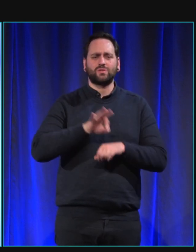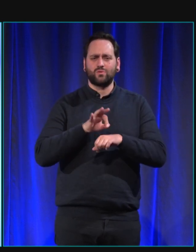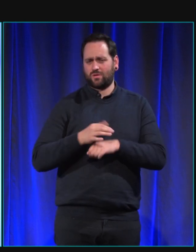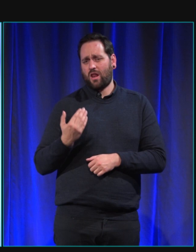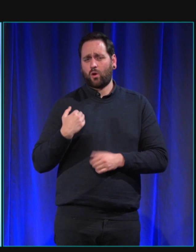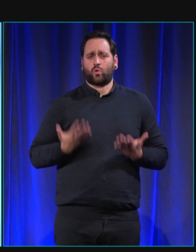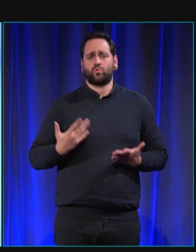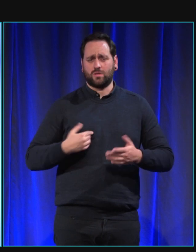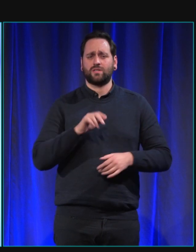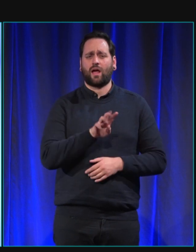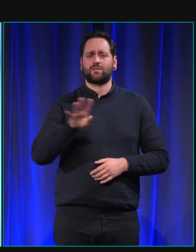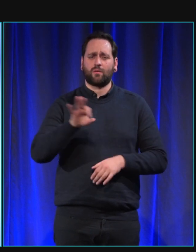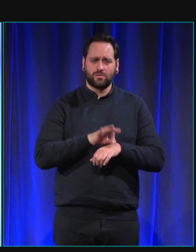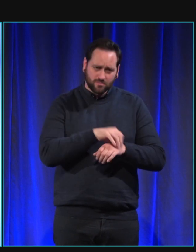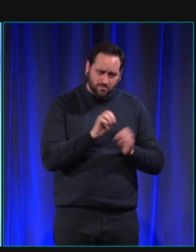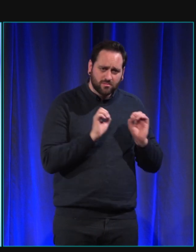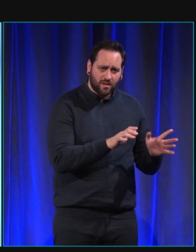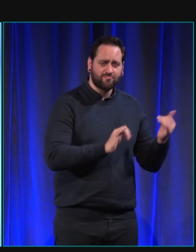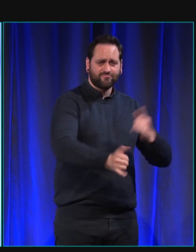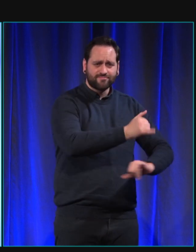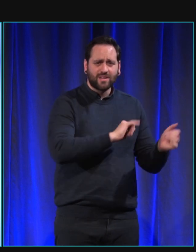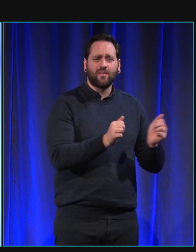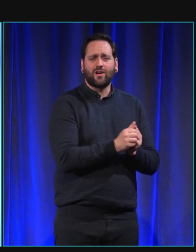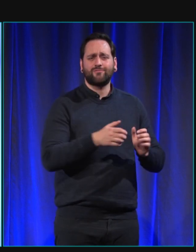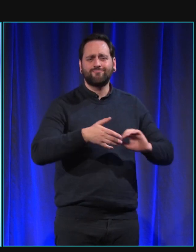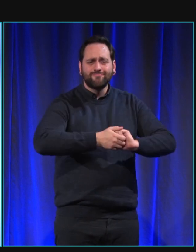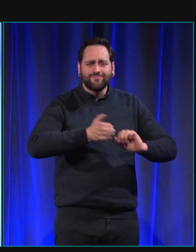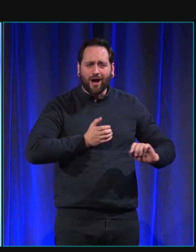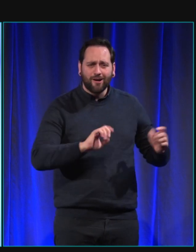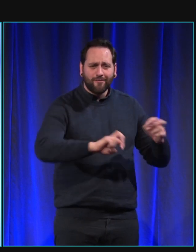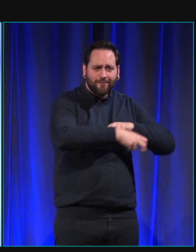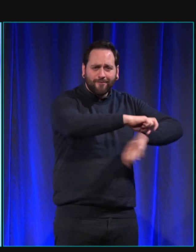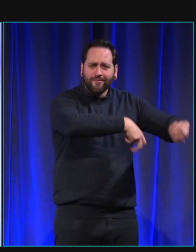lâcher et elle va le faire complètement ensuite